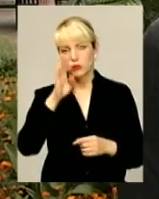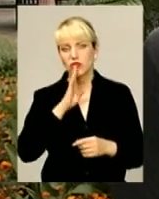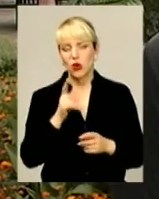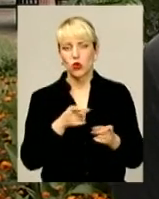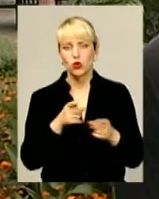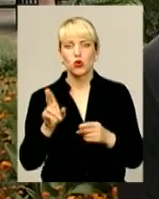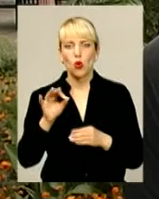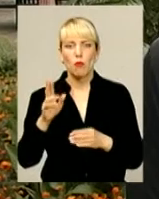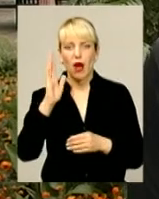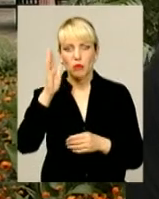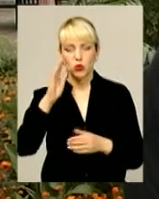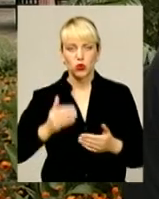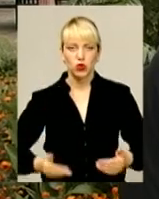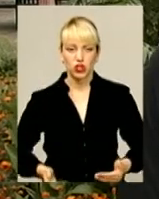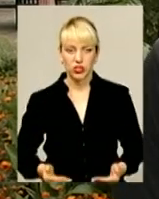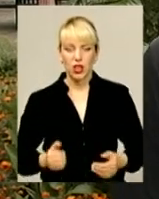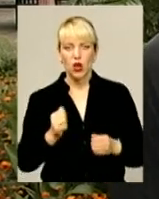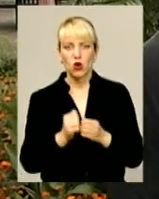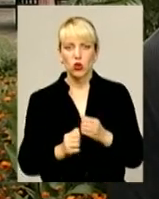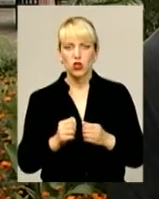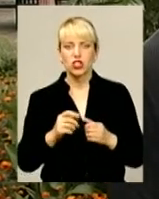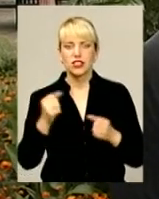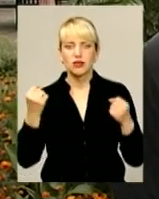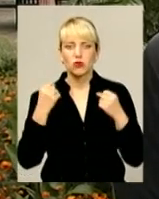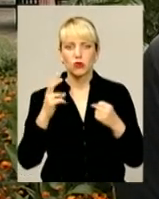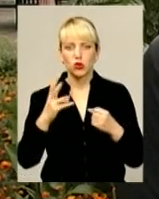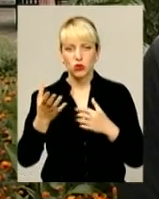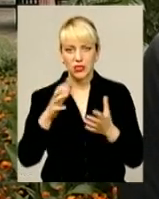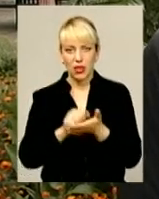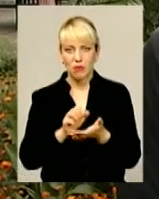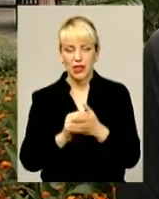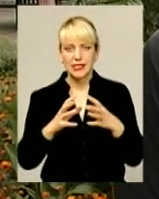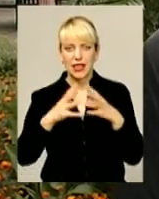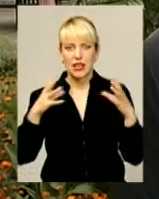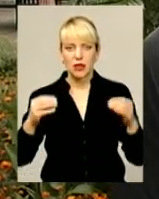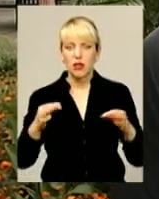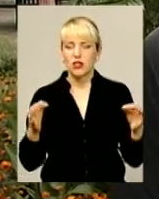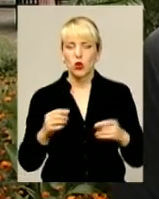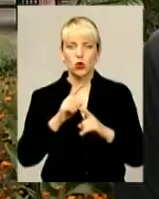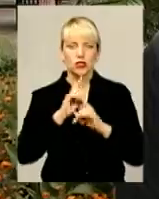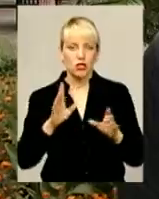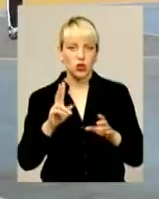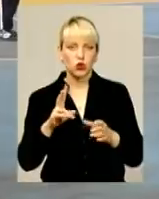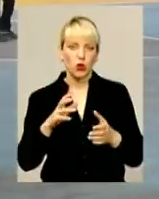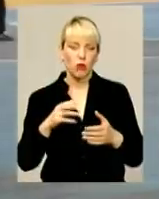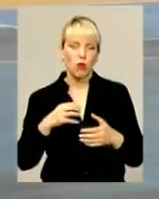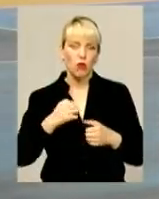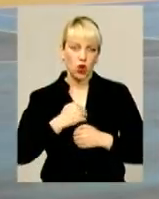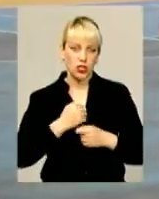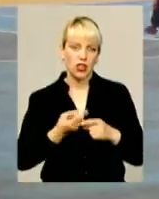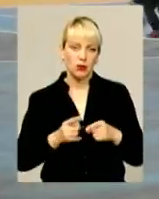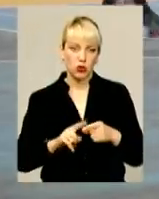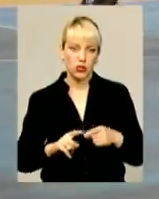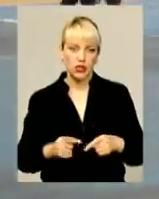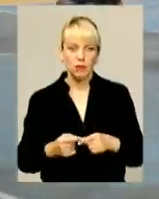майбутнього життя. Тобто кожен регбіст чи регбістка, яка на даний момент займається регбією, ніколи не сказав, що вона пожаліла цього. Набір до обласної